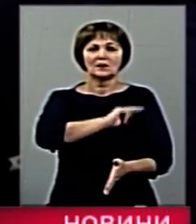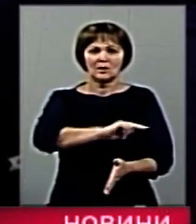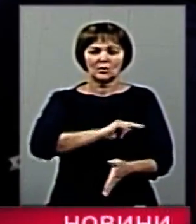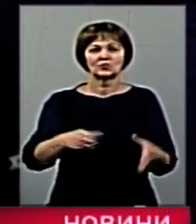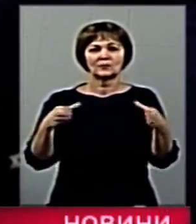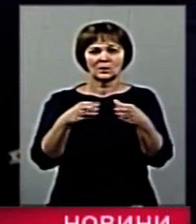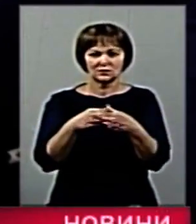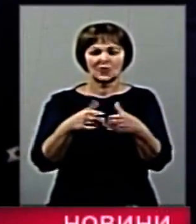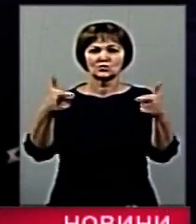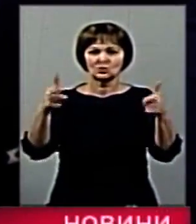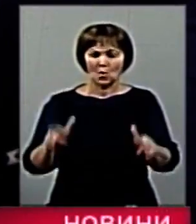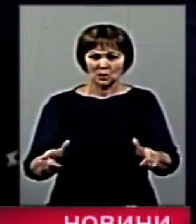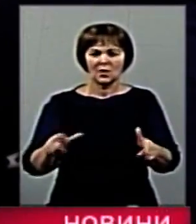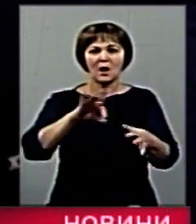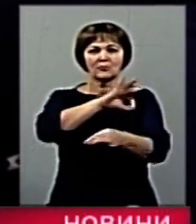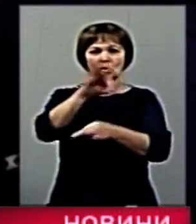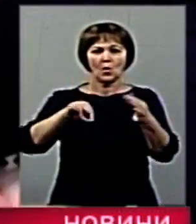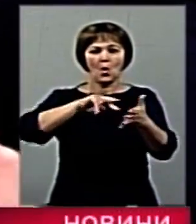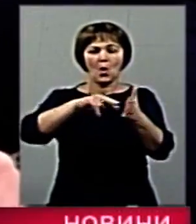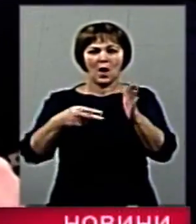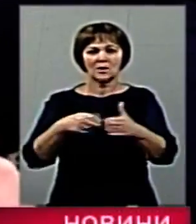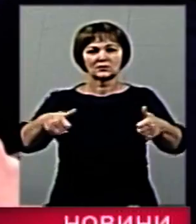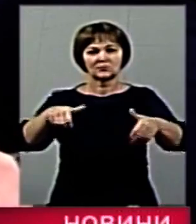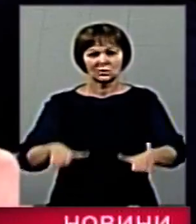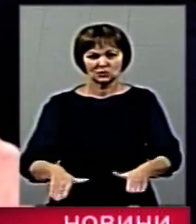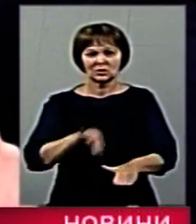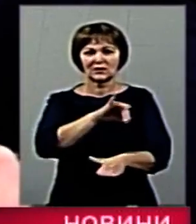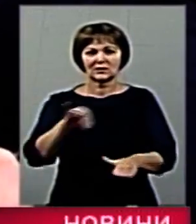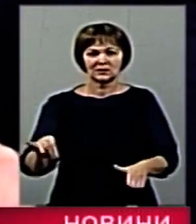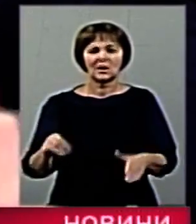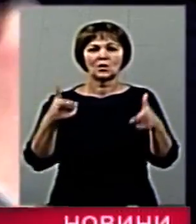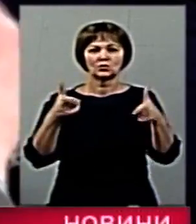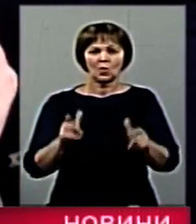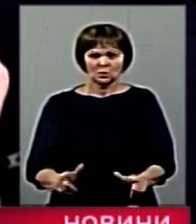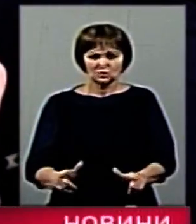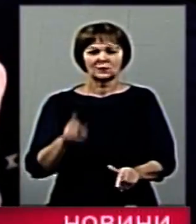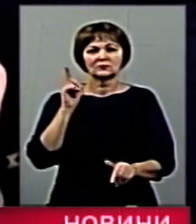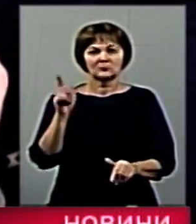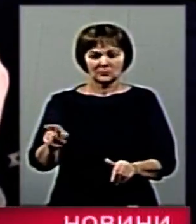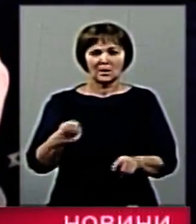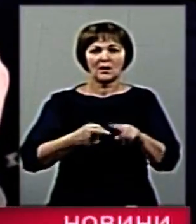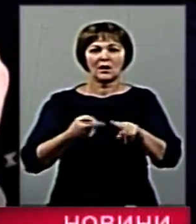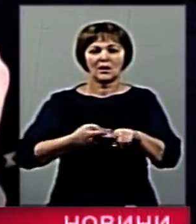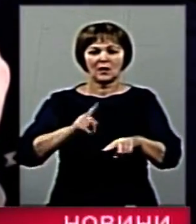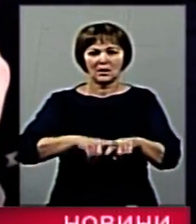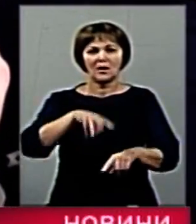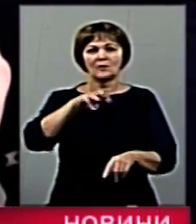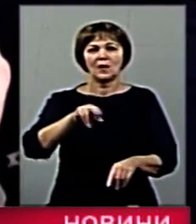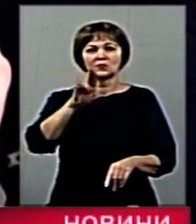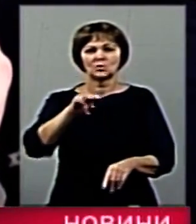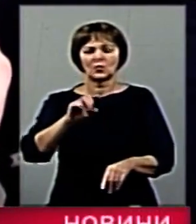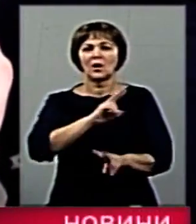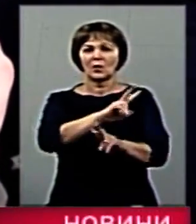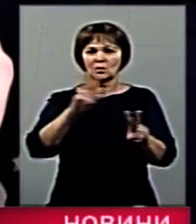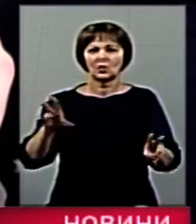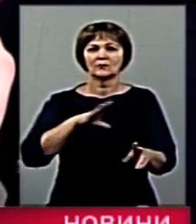Завізований проєкт вишення і підтверджений Євгенія Леонідовна Черкасович, Пшеняк, Марцун, ті люди, на